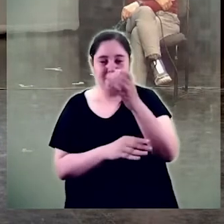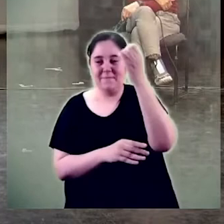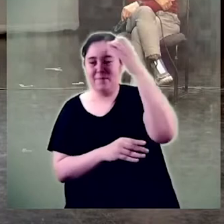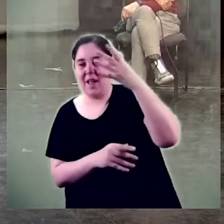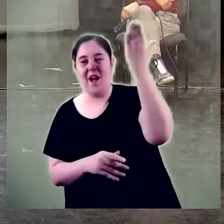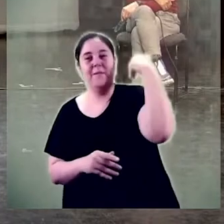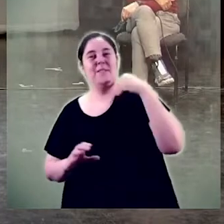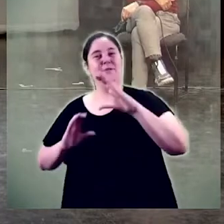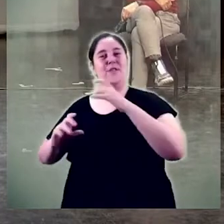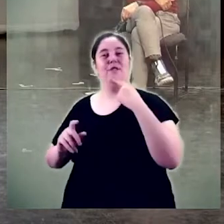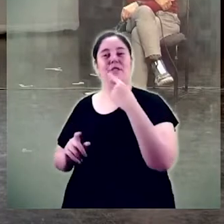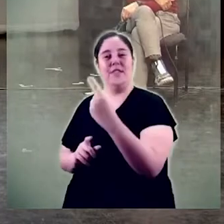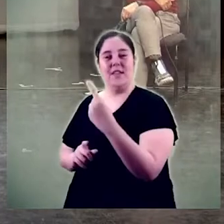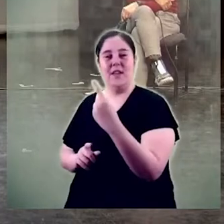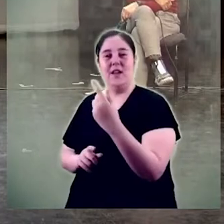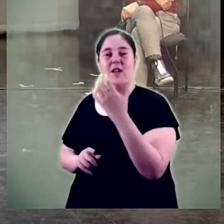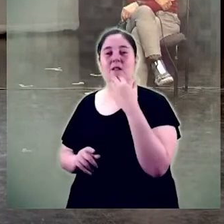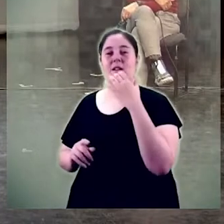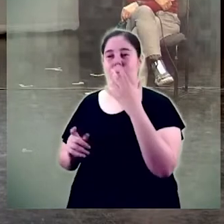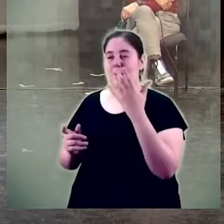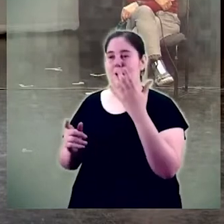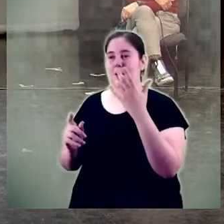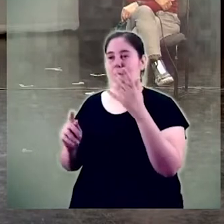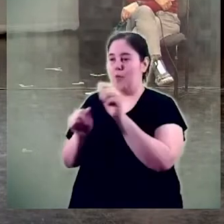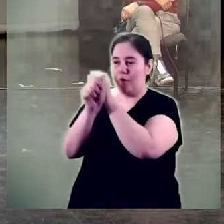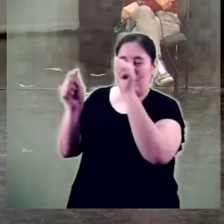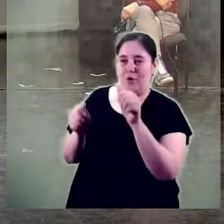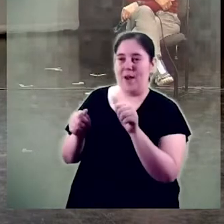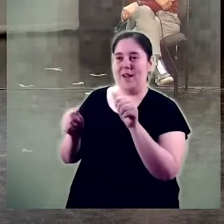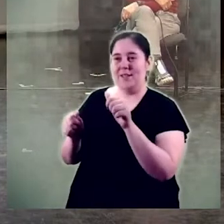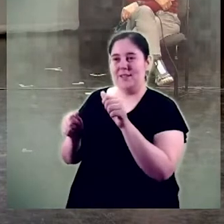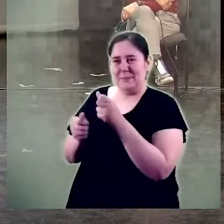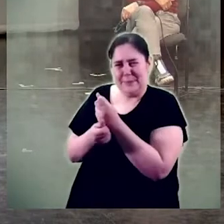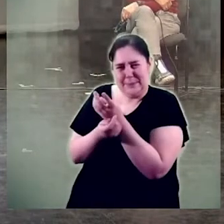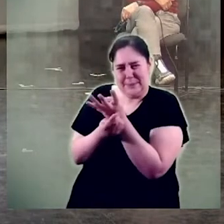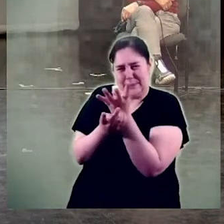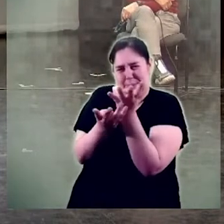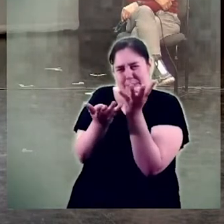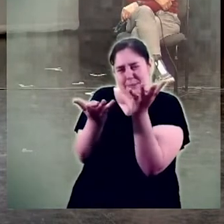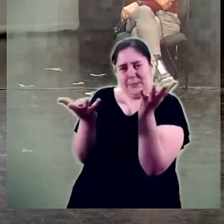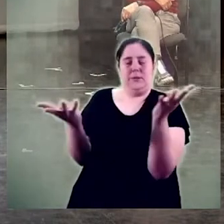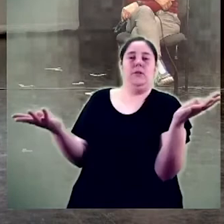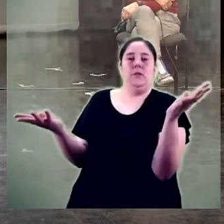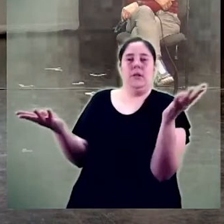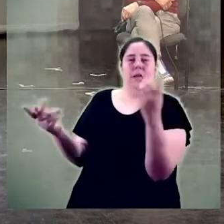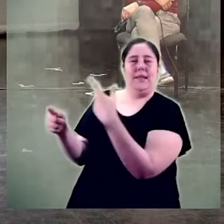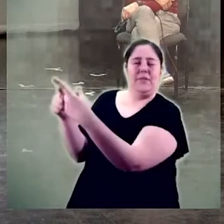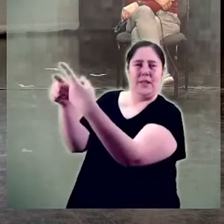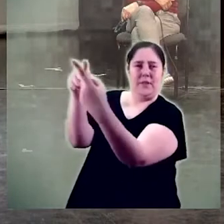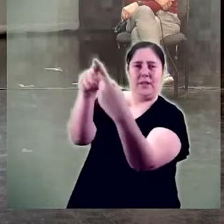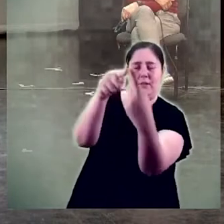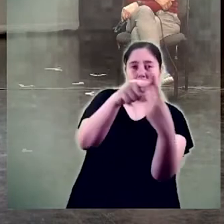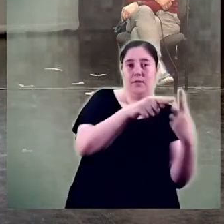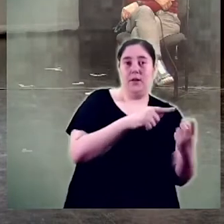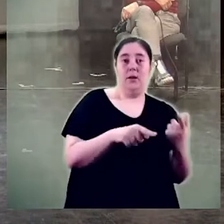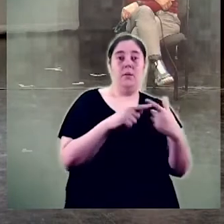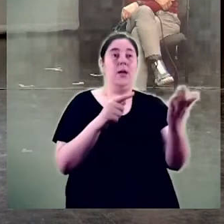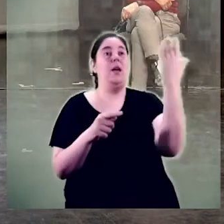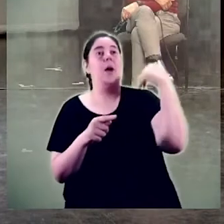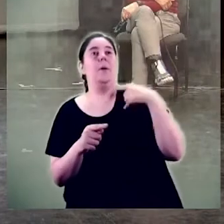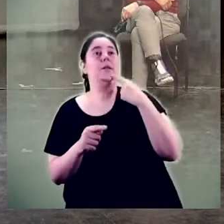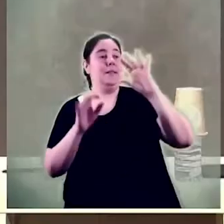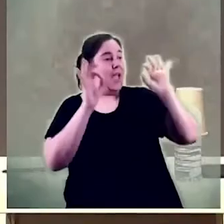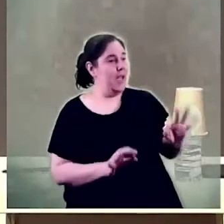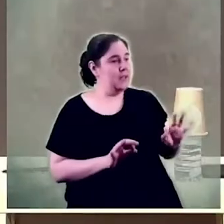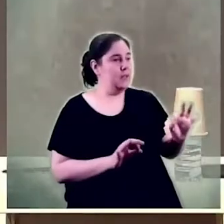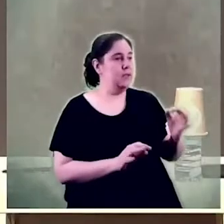la coordinadora parlava d'un caledoscopi o parlava de com canviar la forma de pensar les coses les coses no són com sempre ens